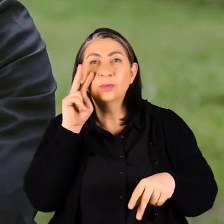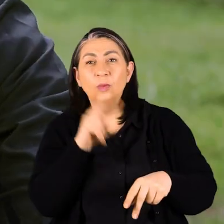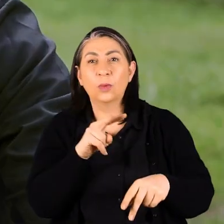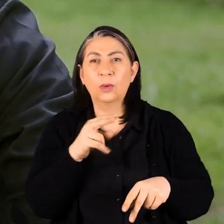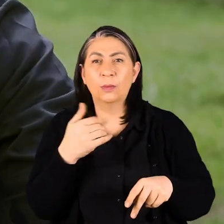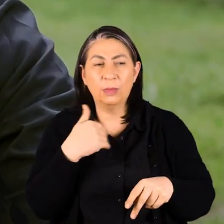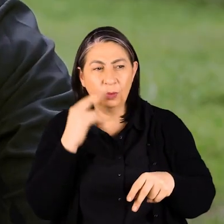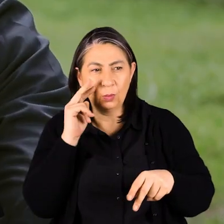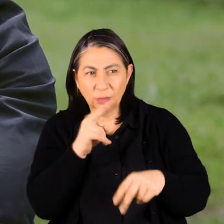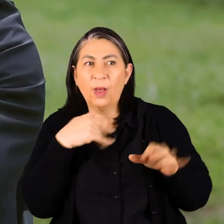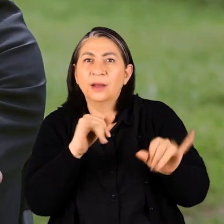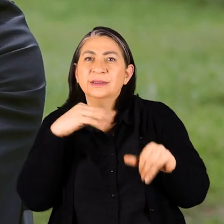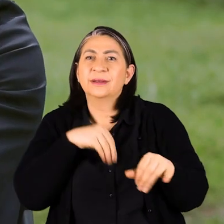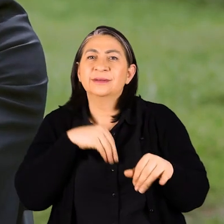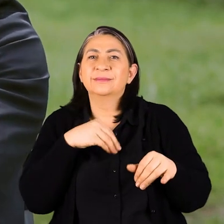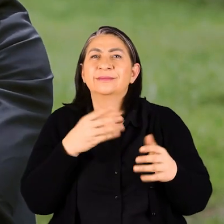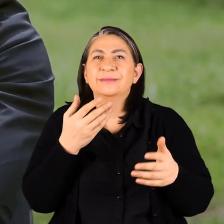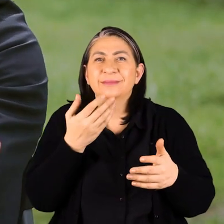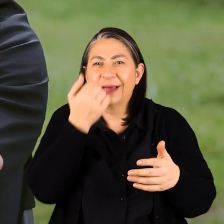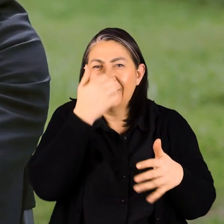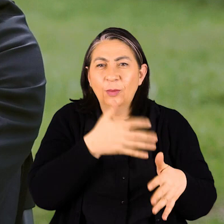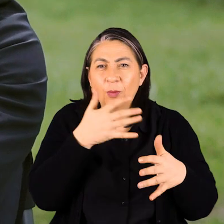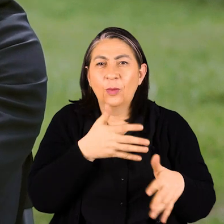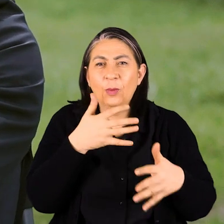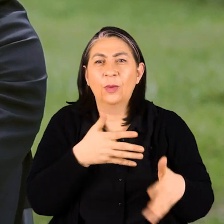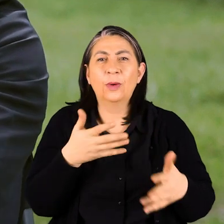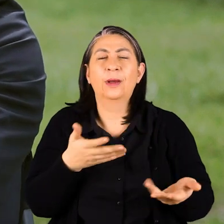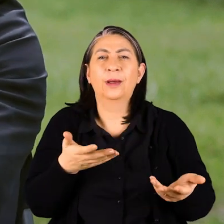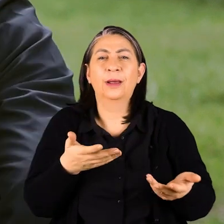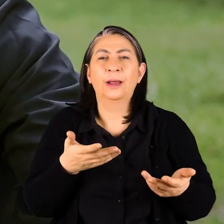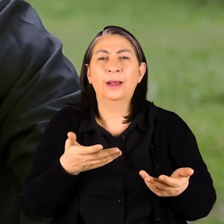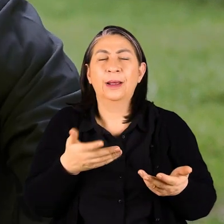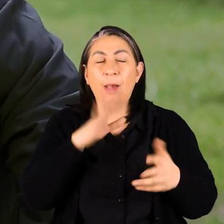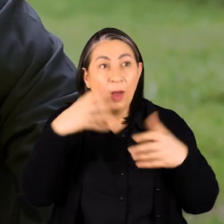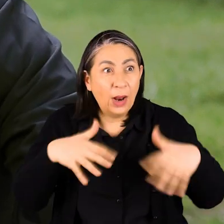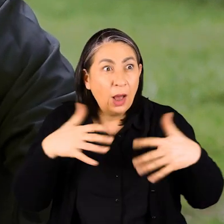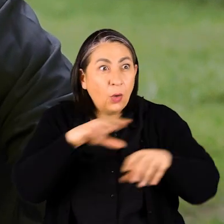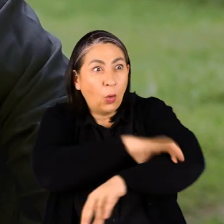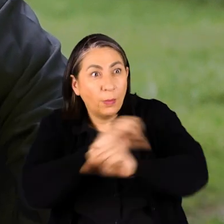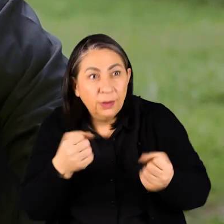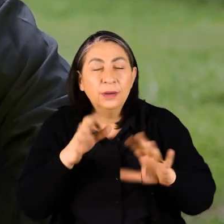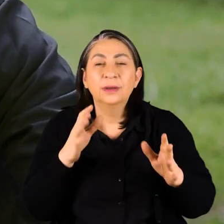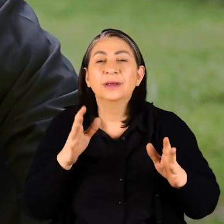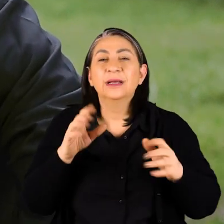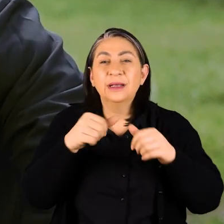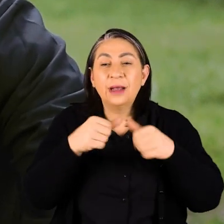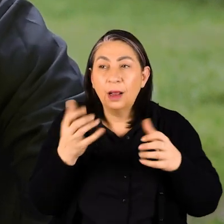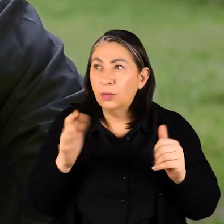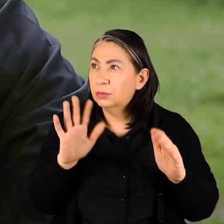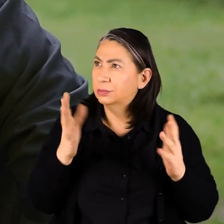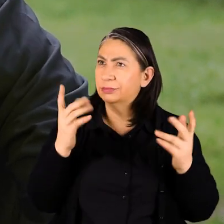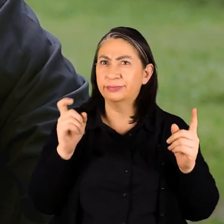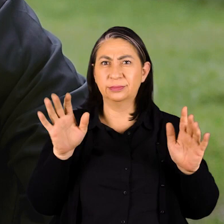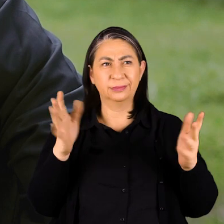var Yani ben de görsem ben de öyle sanırım Ucu kanıyor çünkü Şapır şapır böyle kan akıyor bayağı Millet panik halinde tabii Değil mi böyle yara bandı alamıyorum herkes